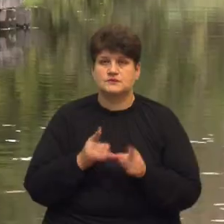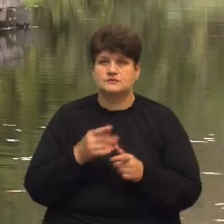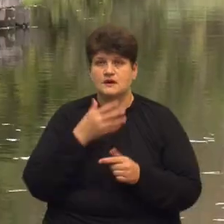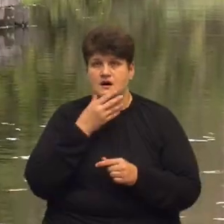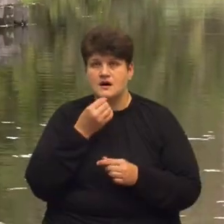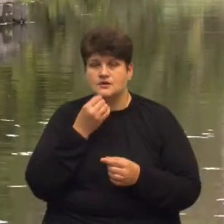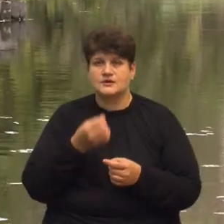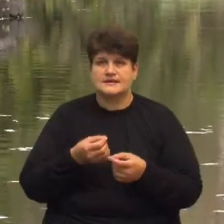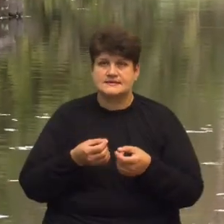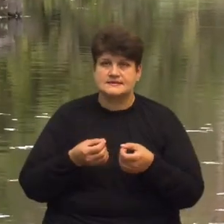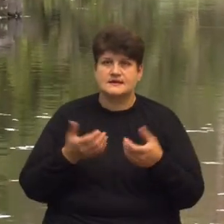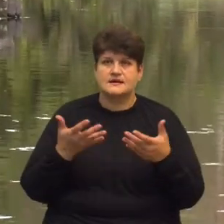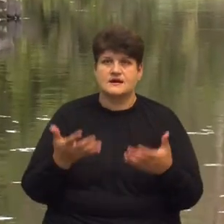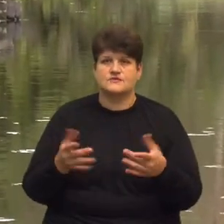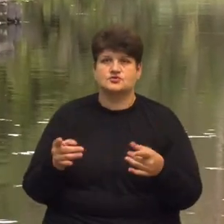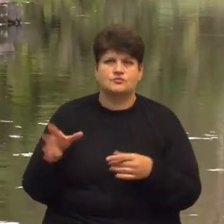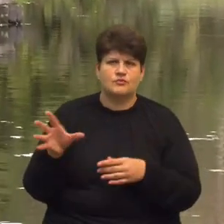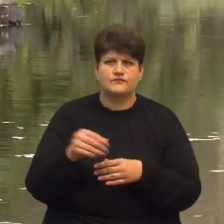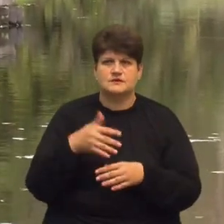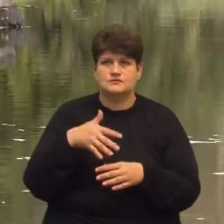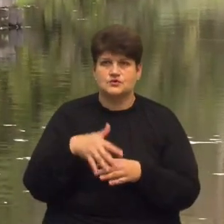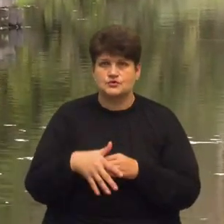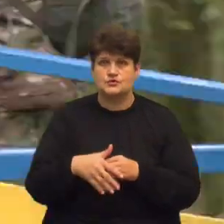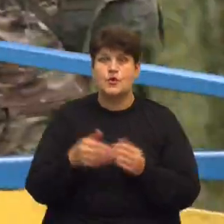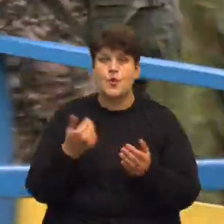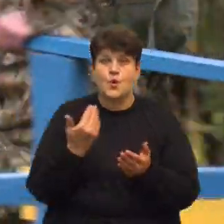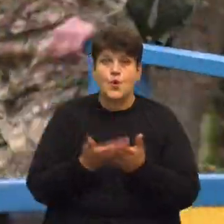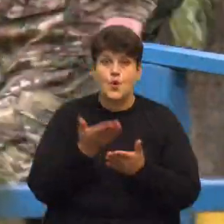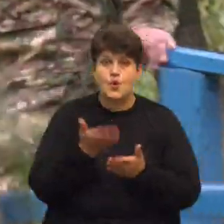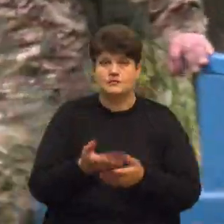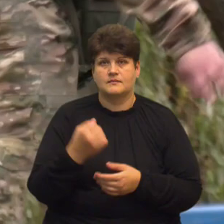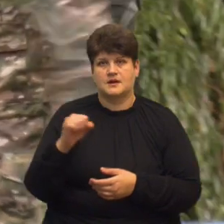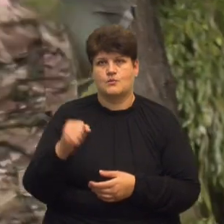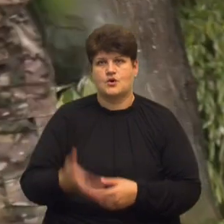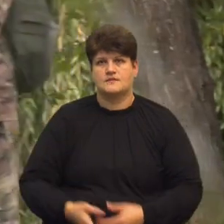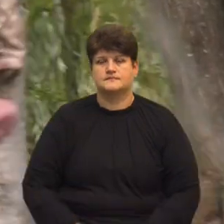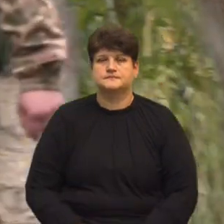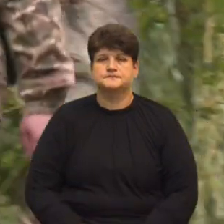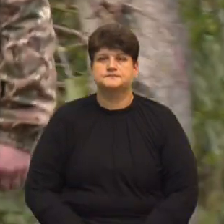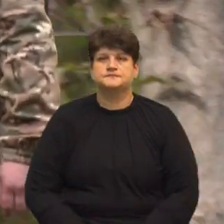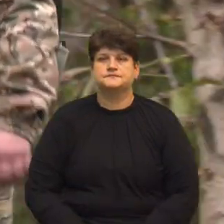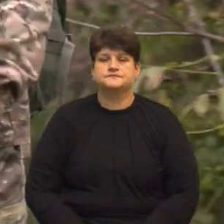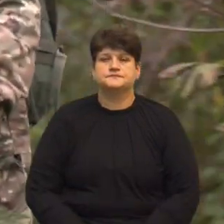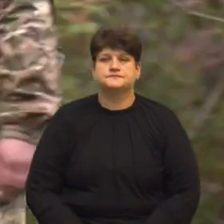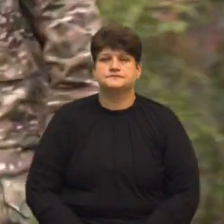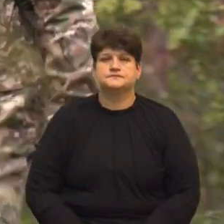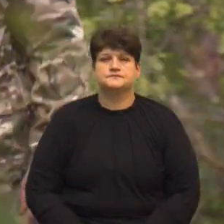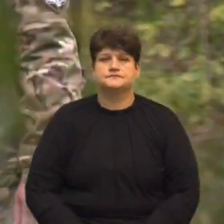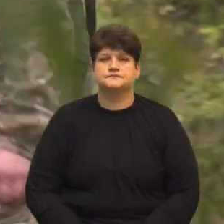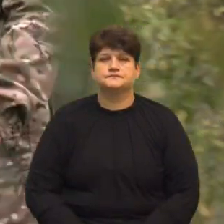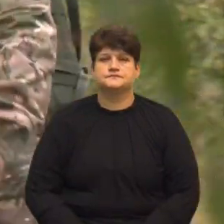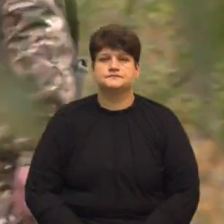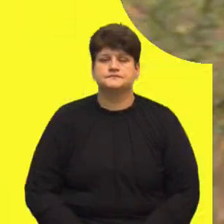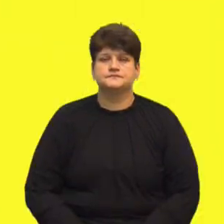яскраво, і щоб це було всім зрозуміло, що от вона перемога Наталія Бунчук, Оксана Галіяш, Суспільне